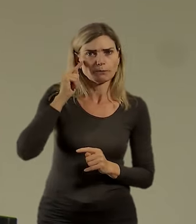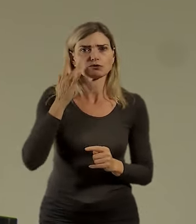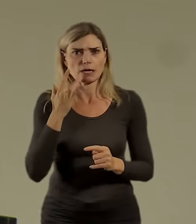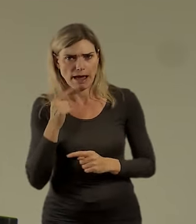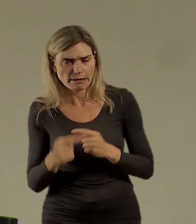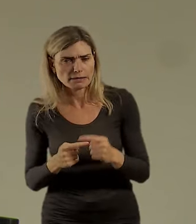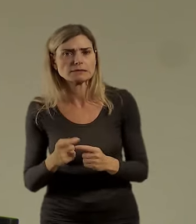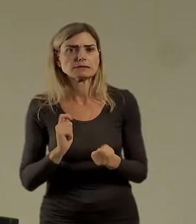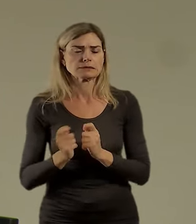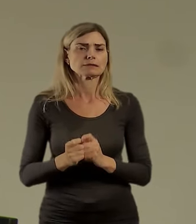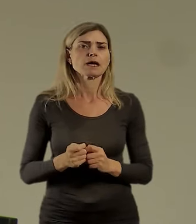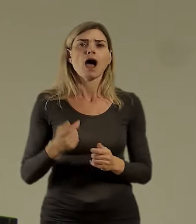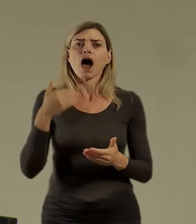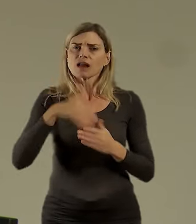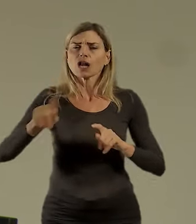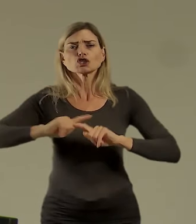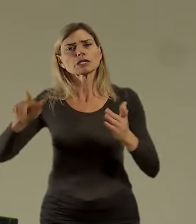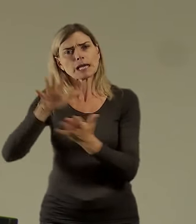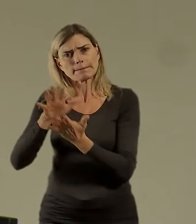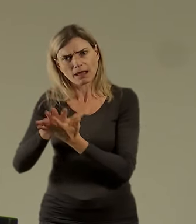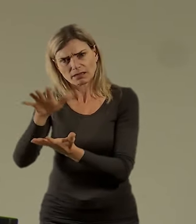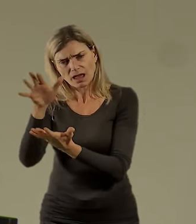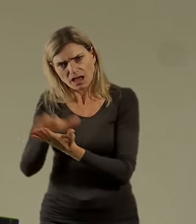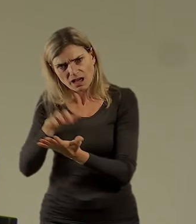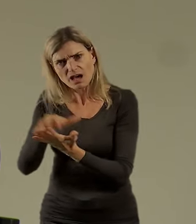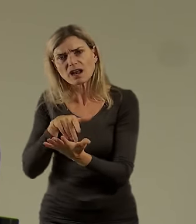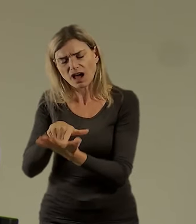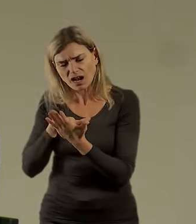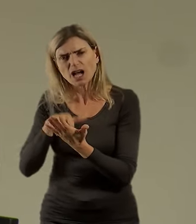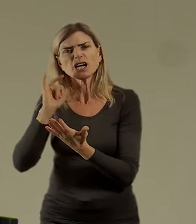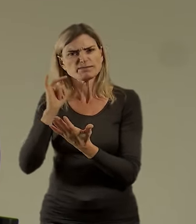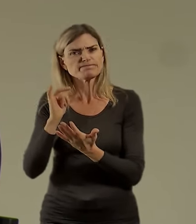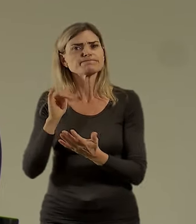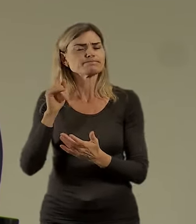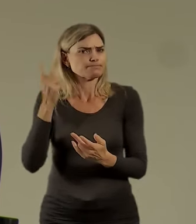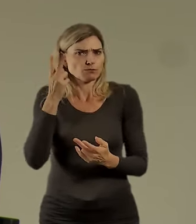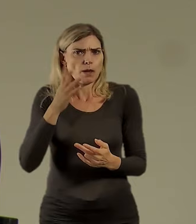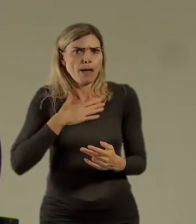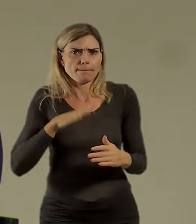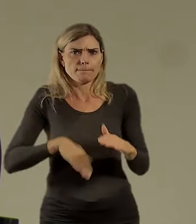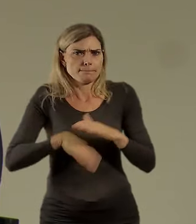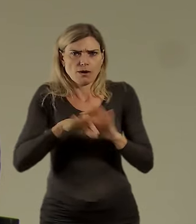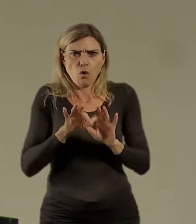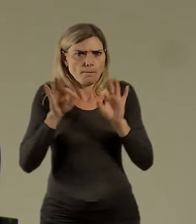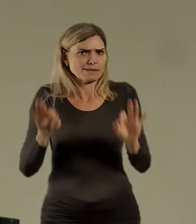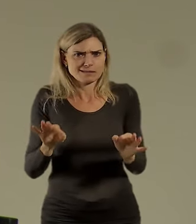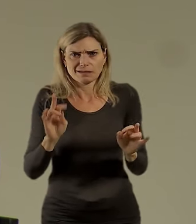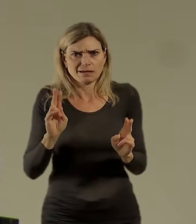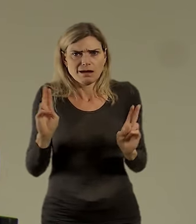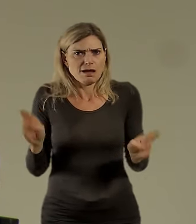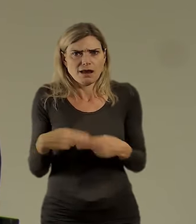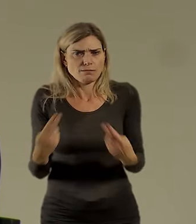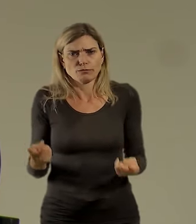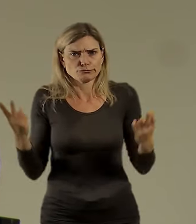z mnoha delších materiálů, že je tady nějaká hranice nějaký rozumný hustoty. Ta taky musí mít nějakou svůj míru. To se nedá